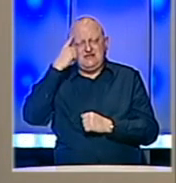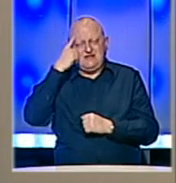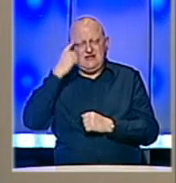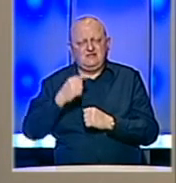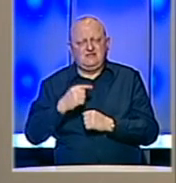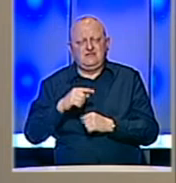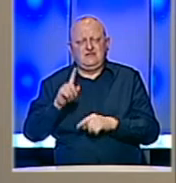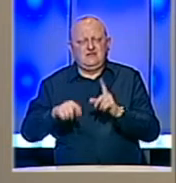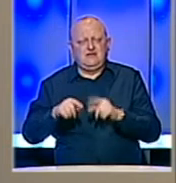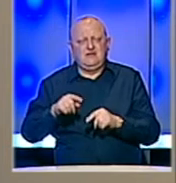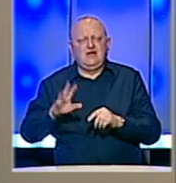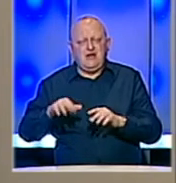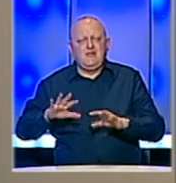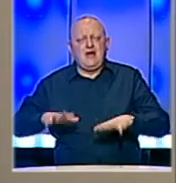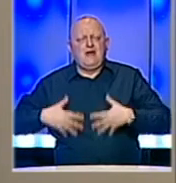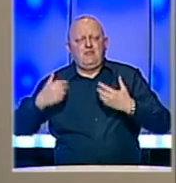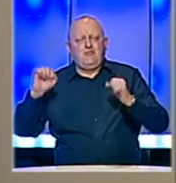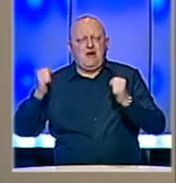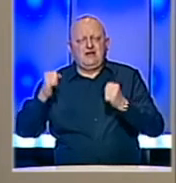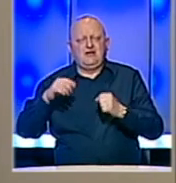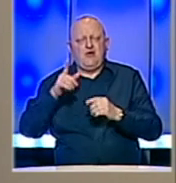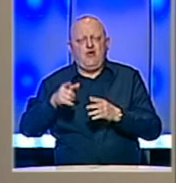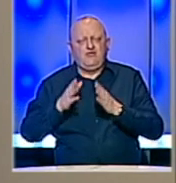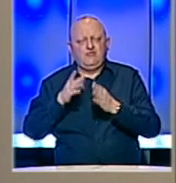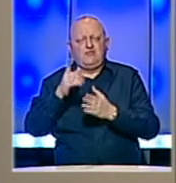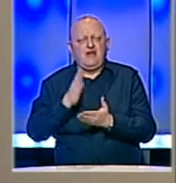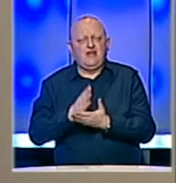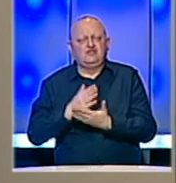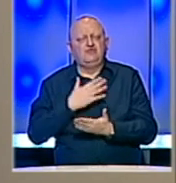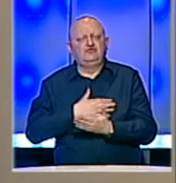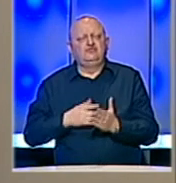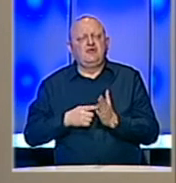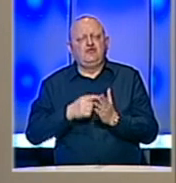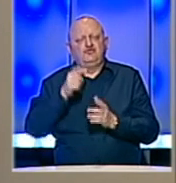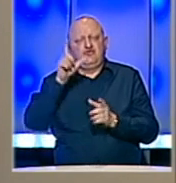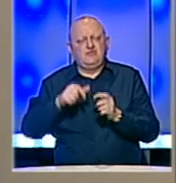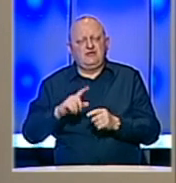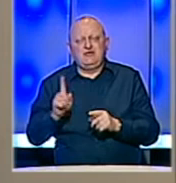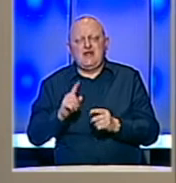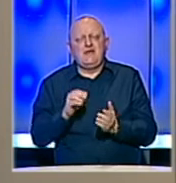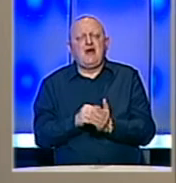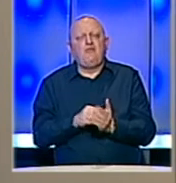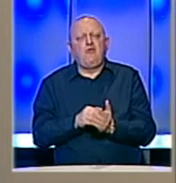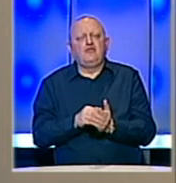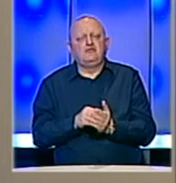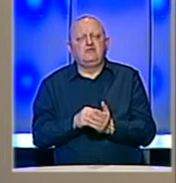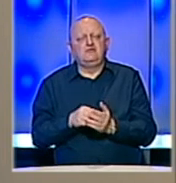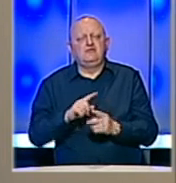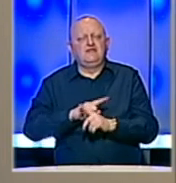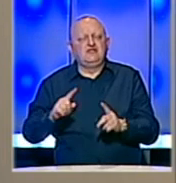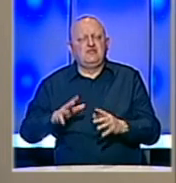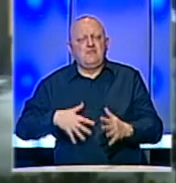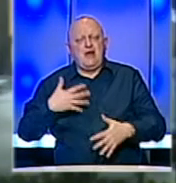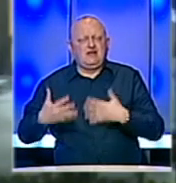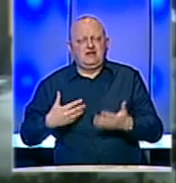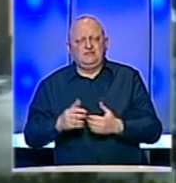da određena vrsta panike postoji. Ovim putem i na ovaj način želimo da ukažemo ljudima da zaista nemaju potrebe ni za kakvom vrstom panike.